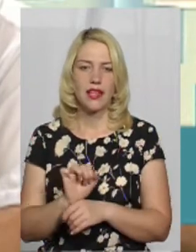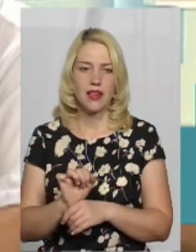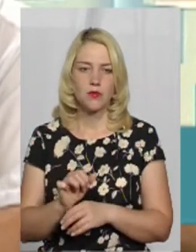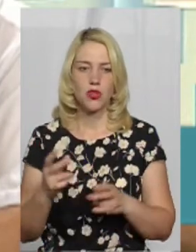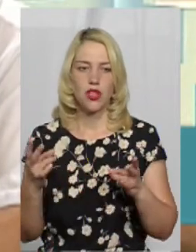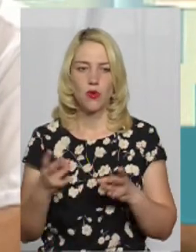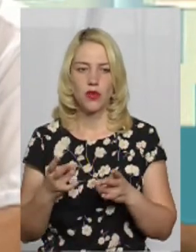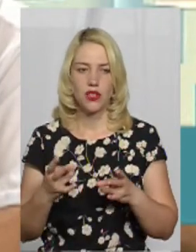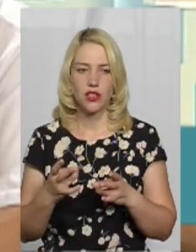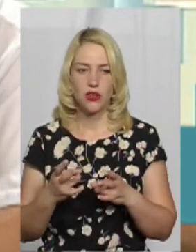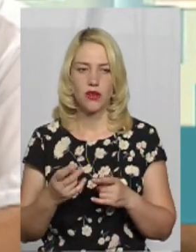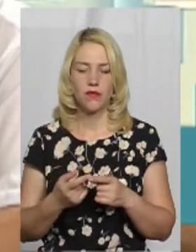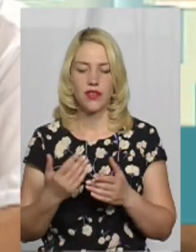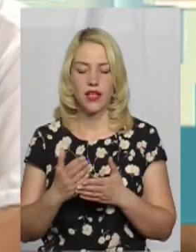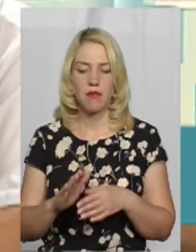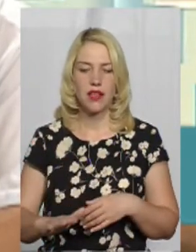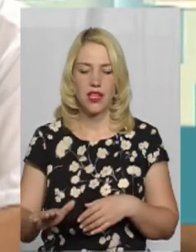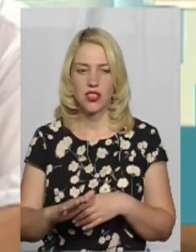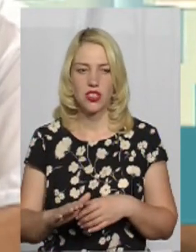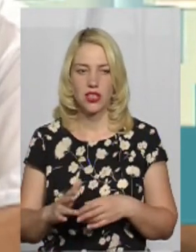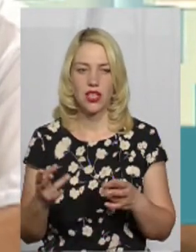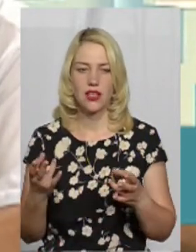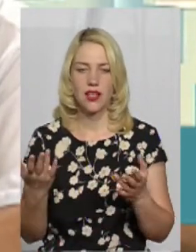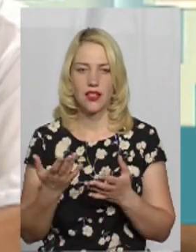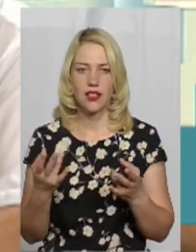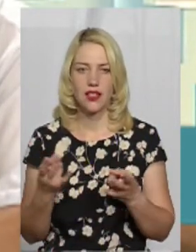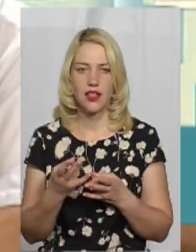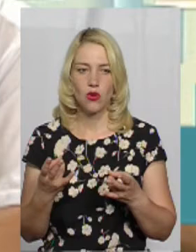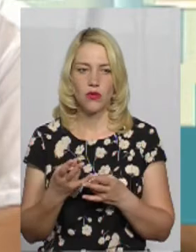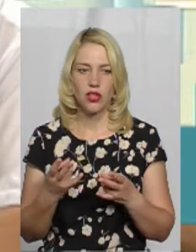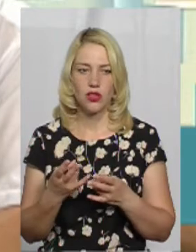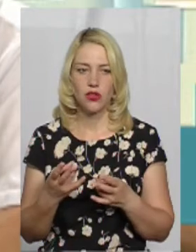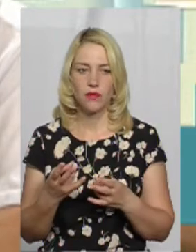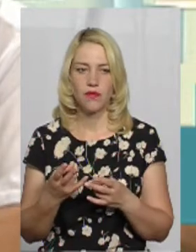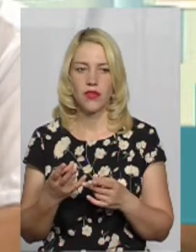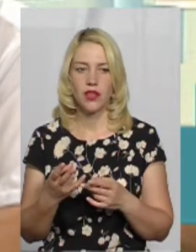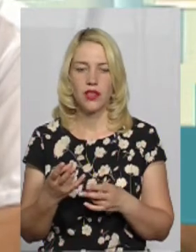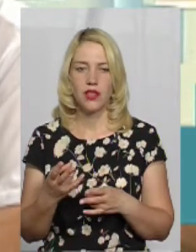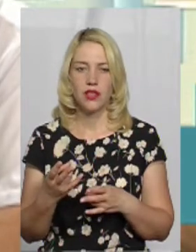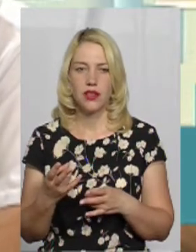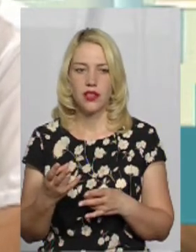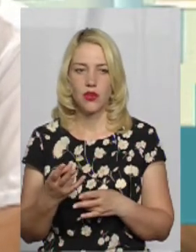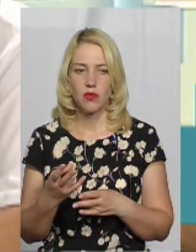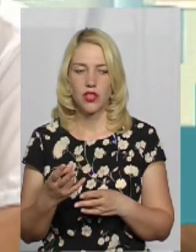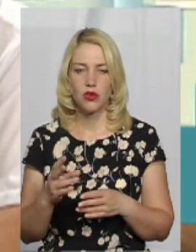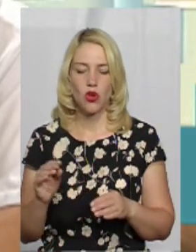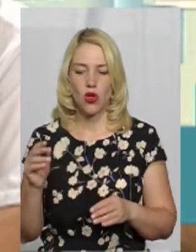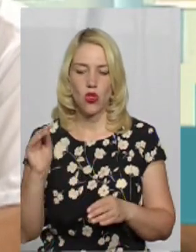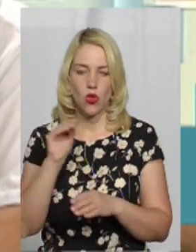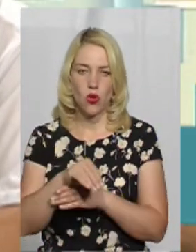Необхідно так. Є майданчики, яким необхідно їх